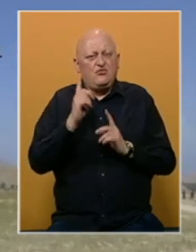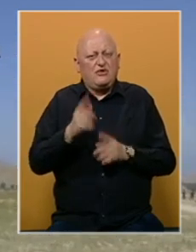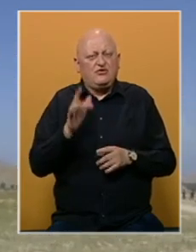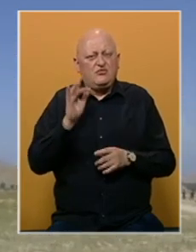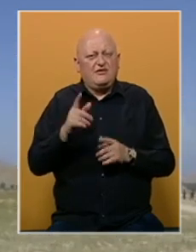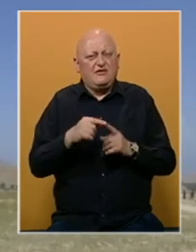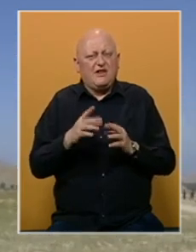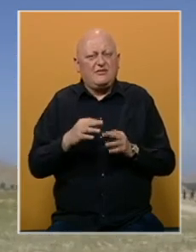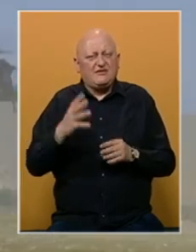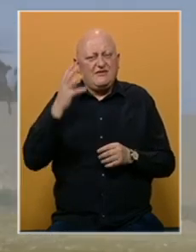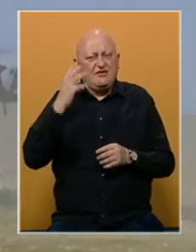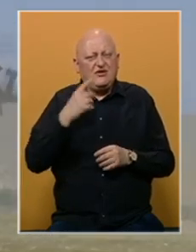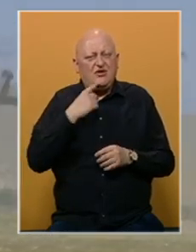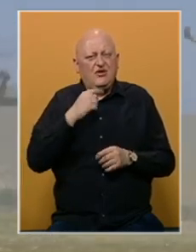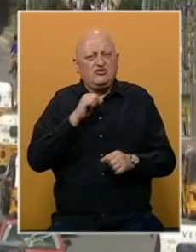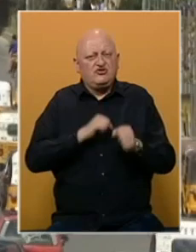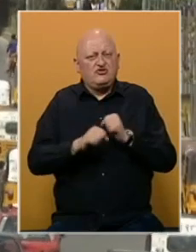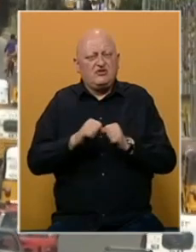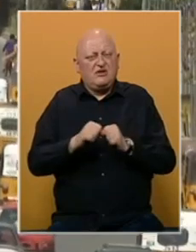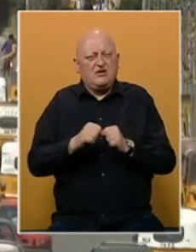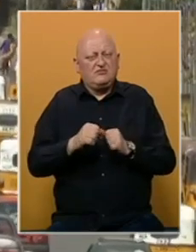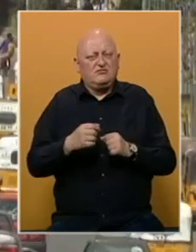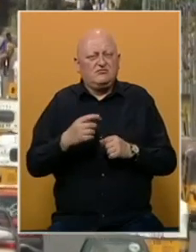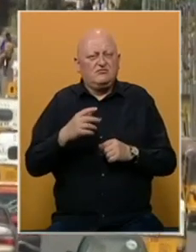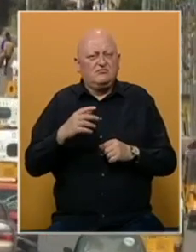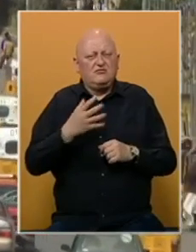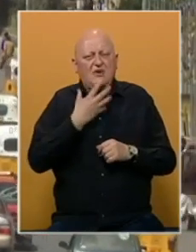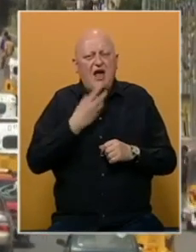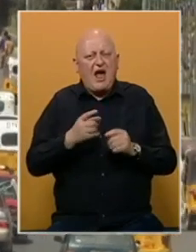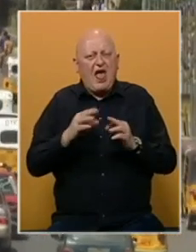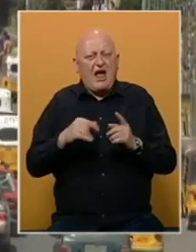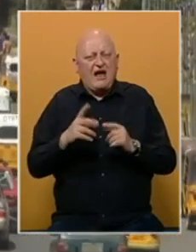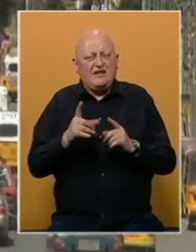u ratu protiv talibanske vlade koja je štitila ekstremiste Al-Kaide.